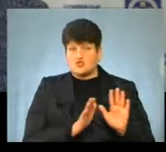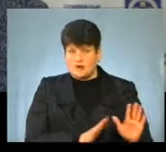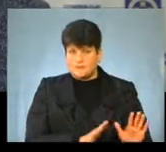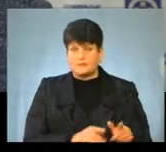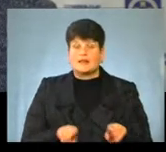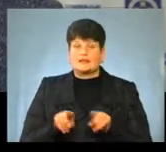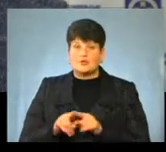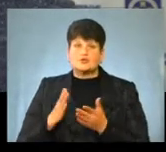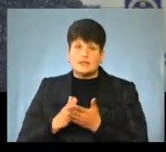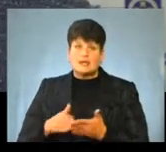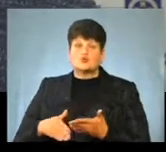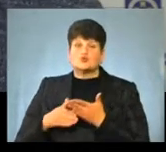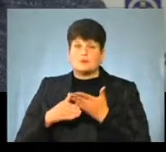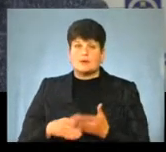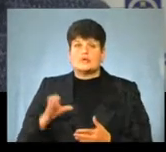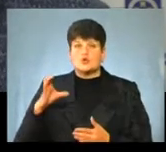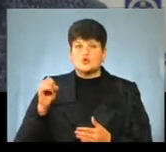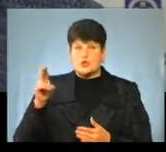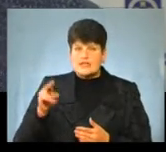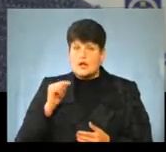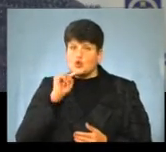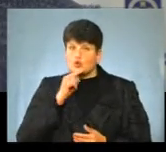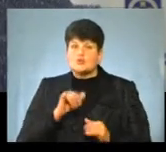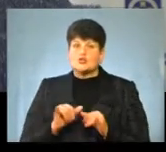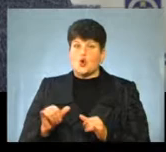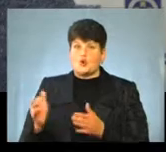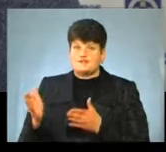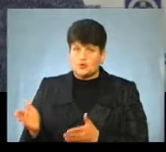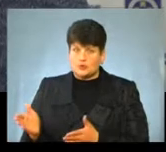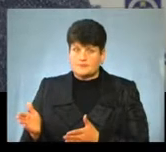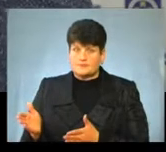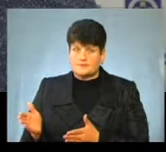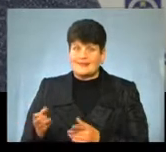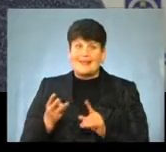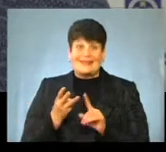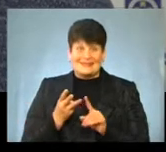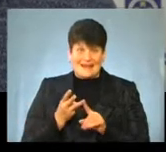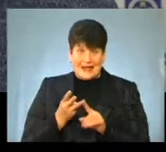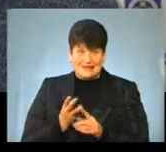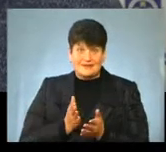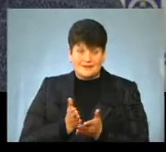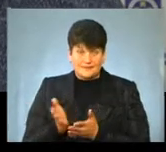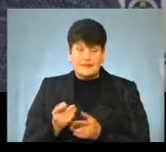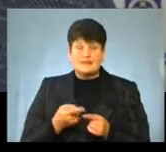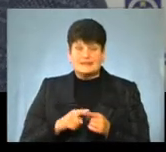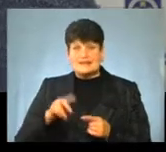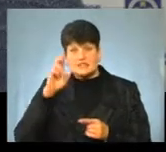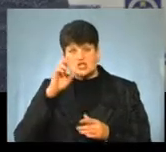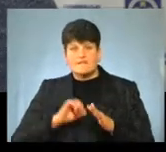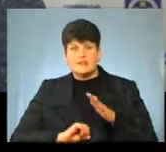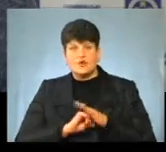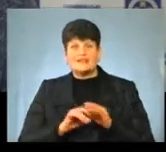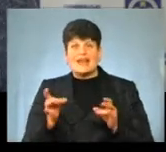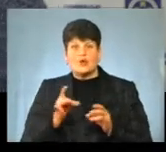субвенція, так звана субвенція на соціально-економічний розвиток. І третє джерело – це Державний фонд регіонального